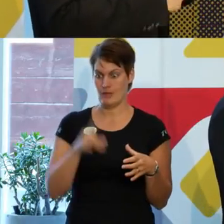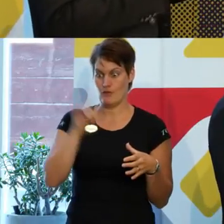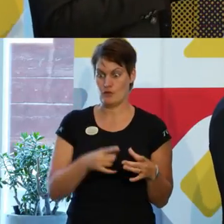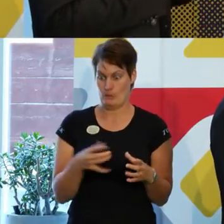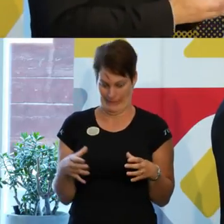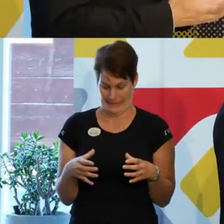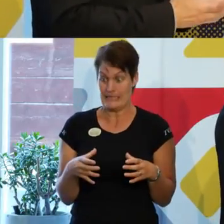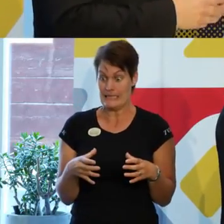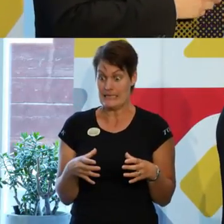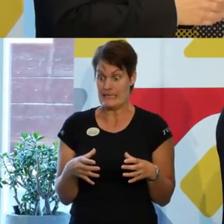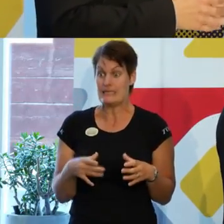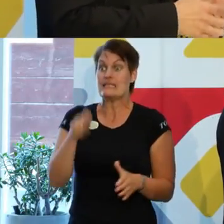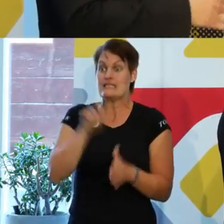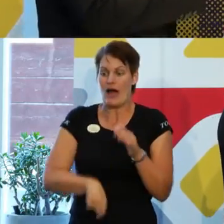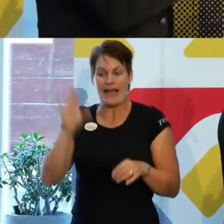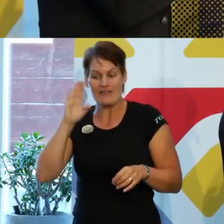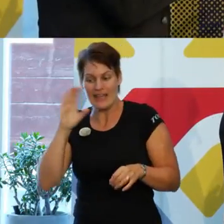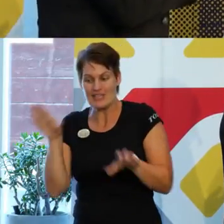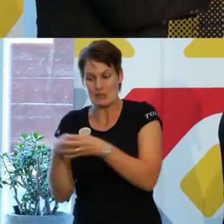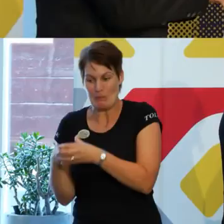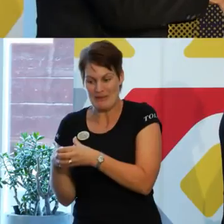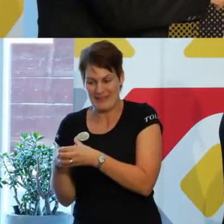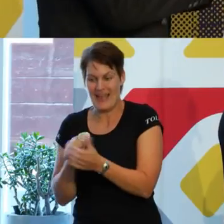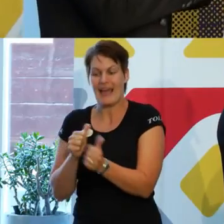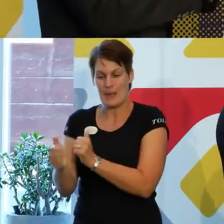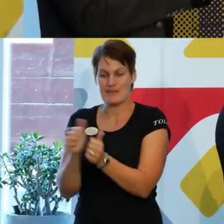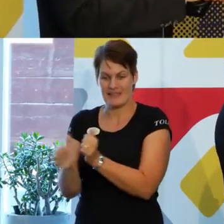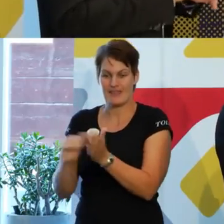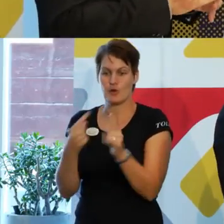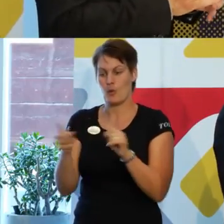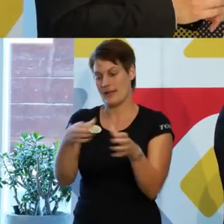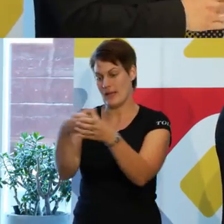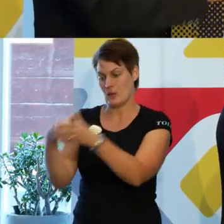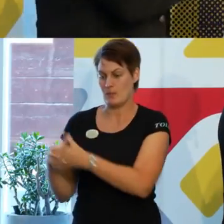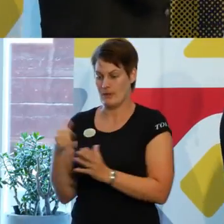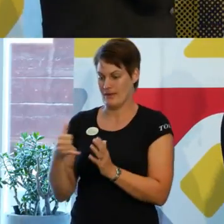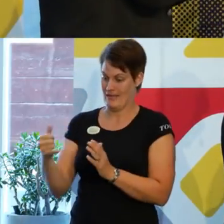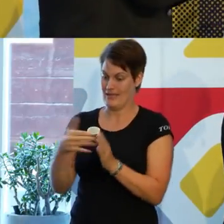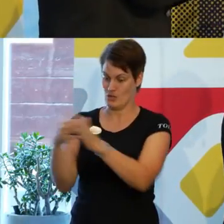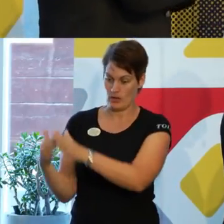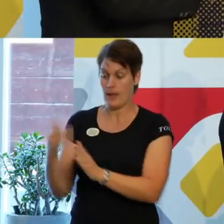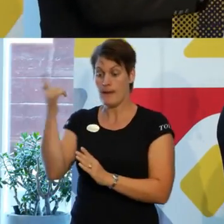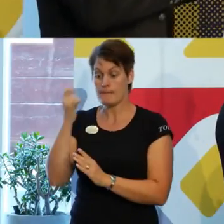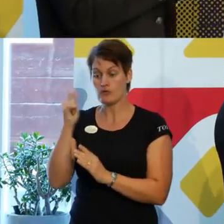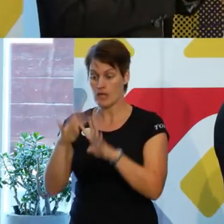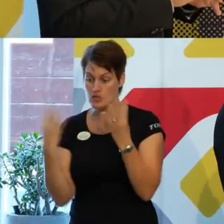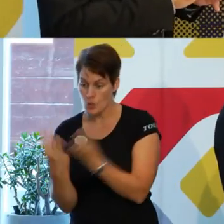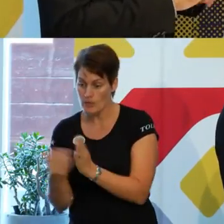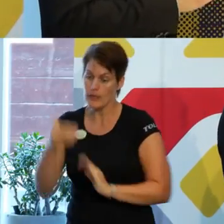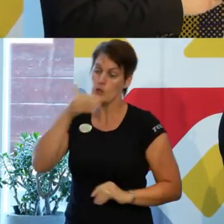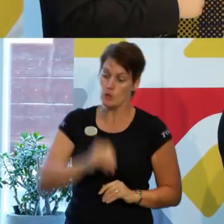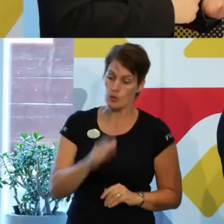Så det bildas också tidigt en referensgrupp med representanter från olika grupper i staden från pensionärsråd till ung